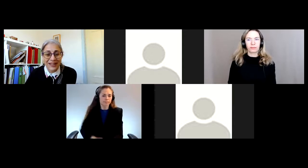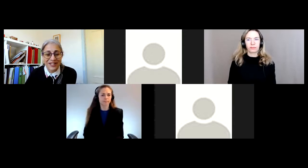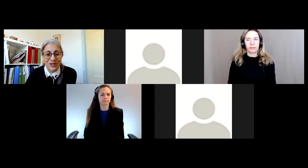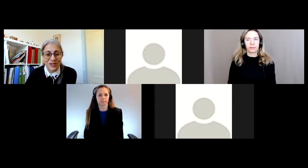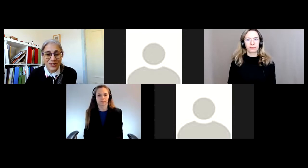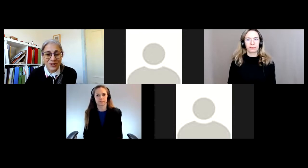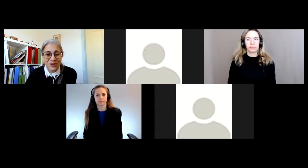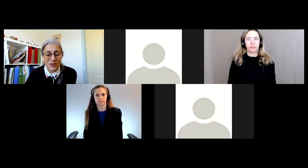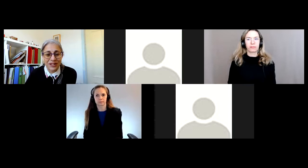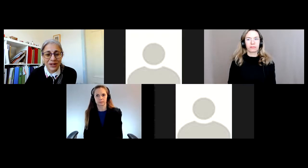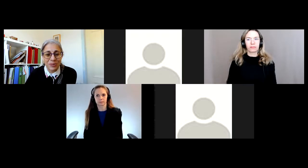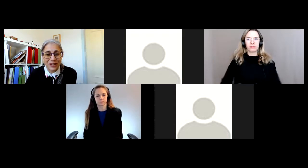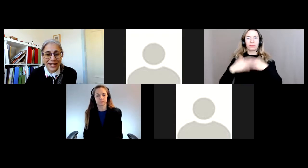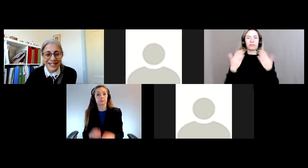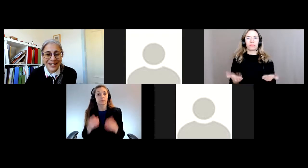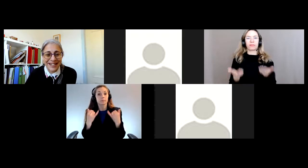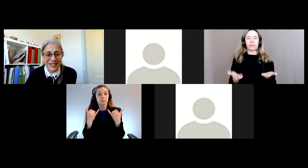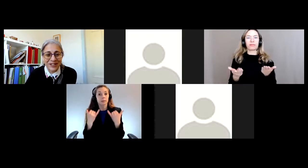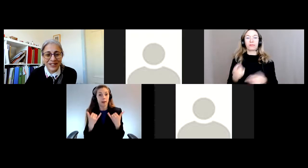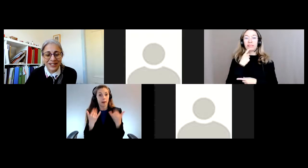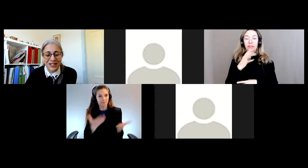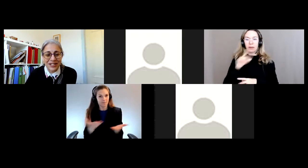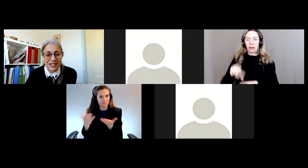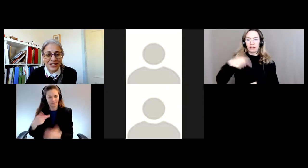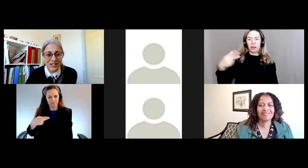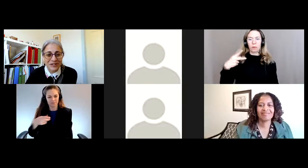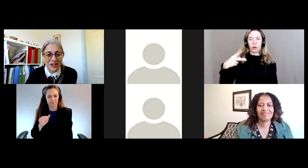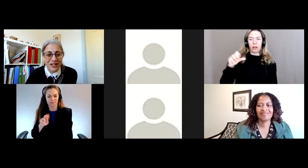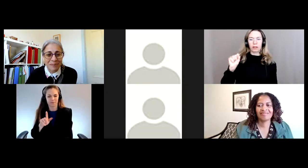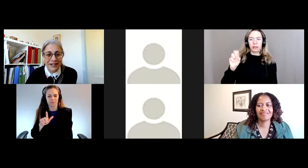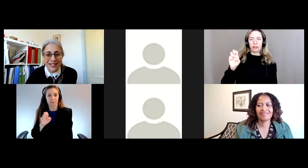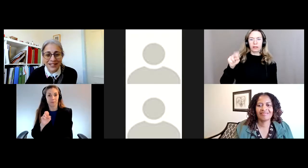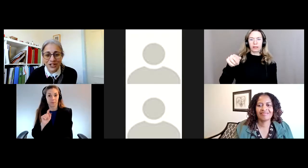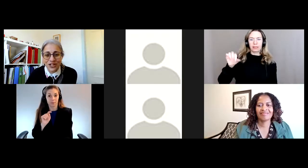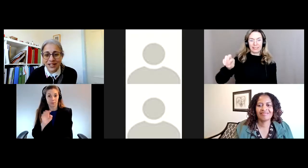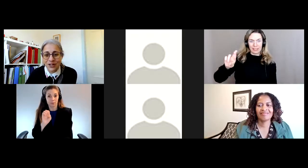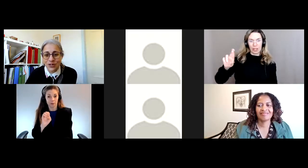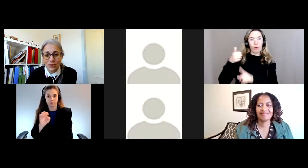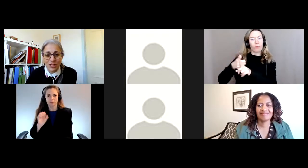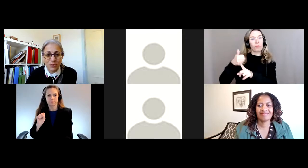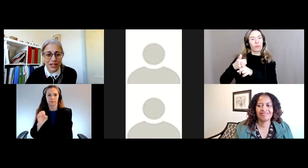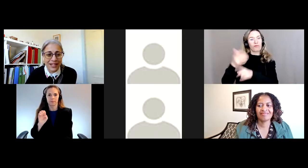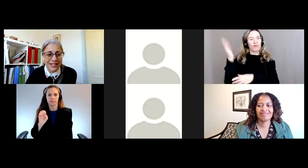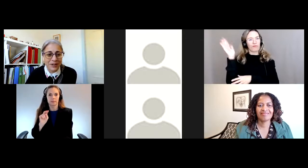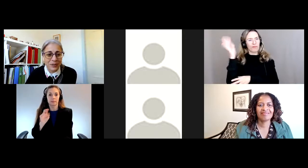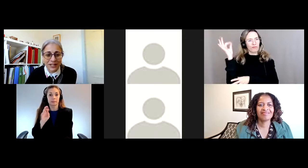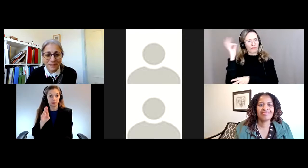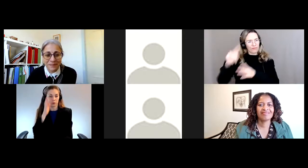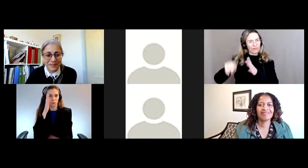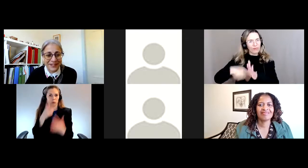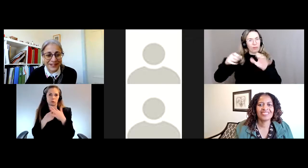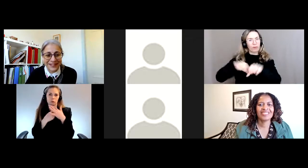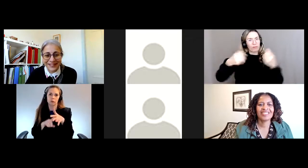Je vais maintenant passer la parole à Paulette Senior, qui va lancer la